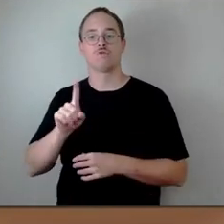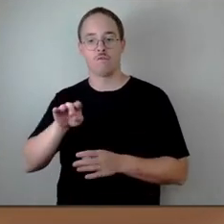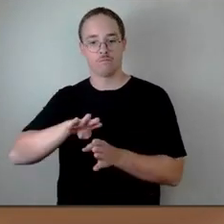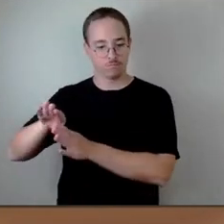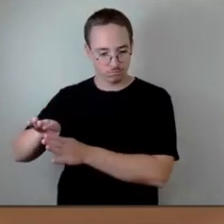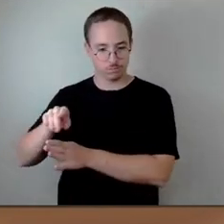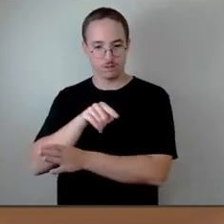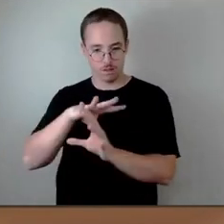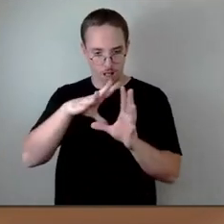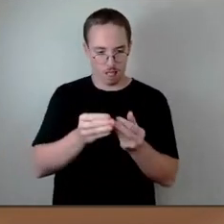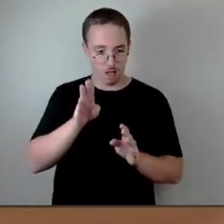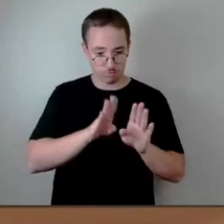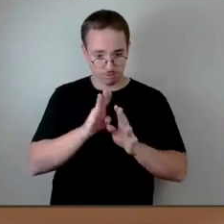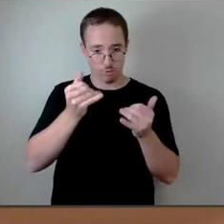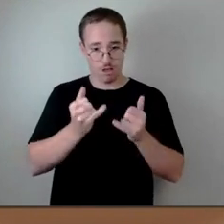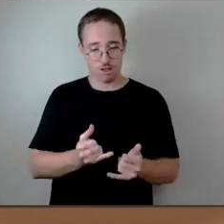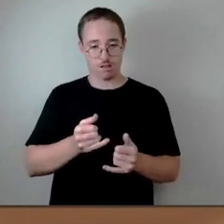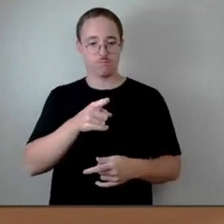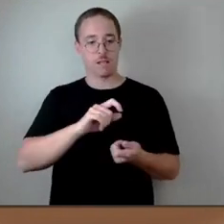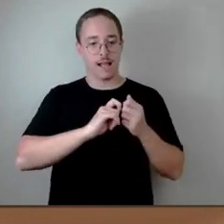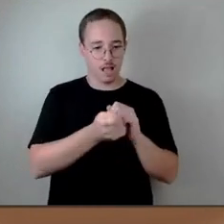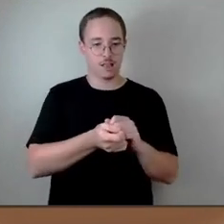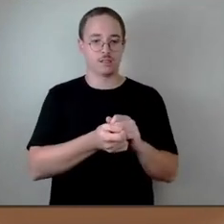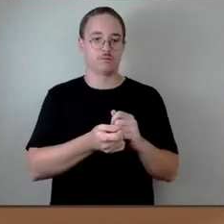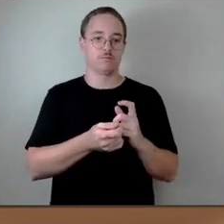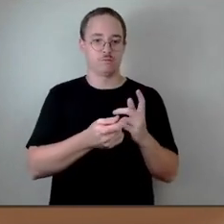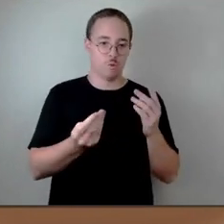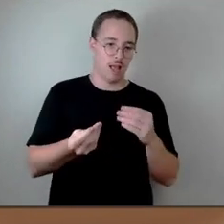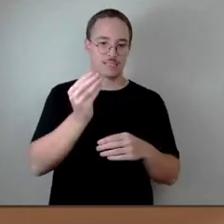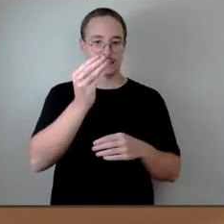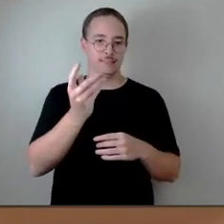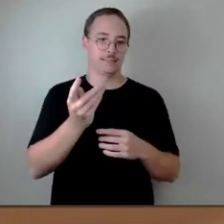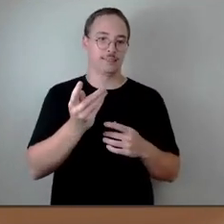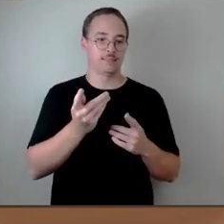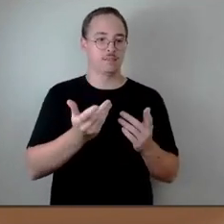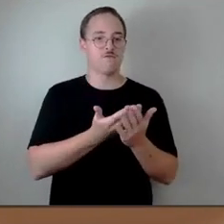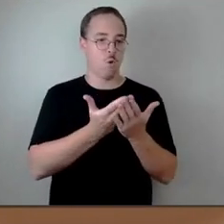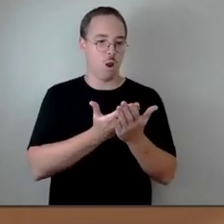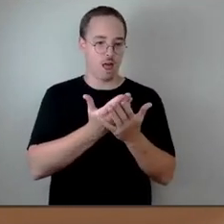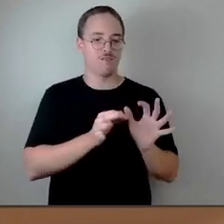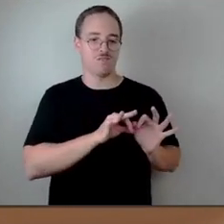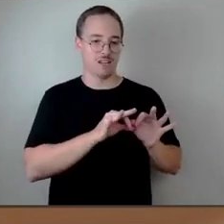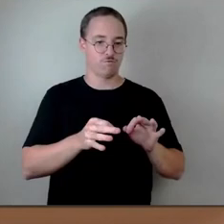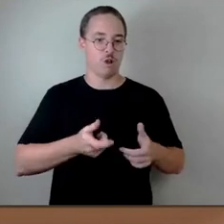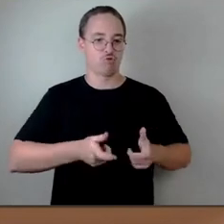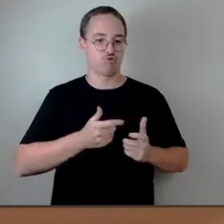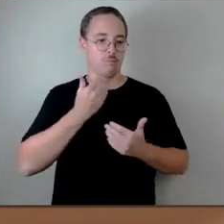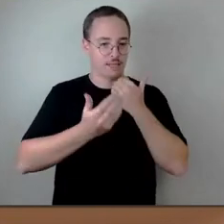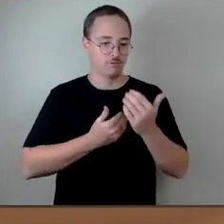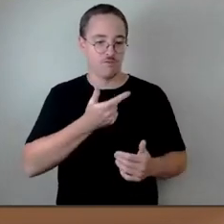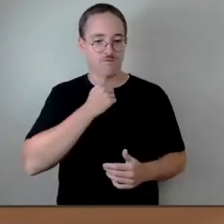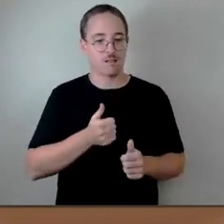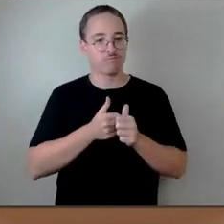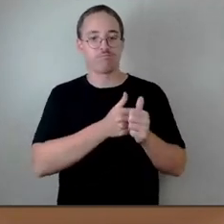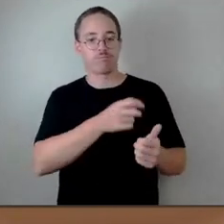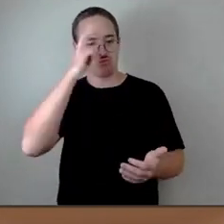Wer also dem geänderten und ergänzten Bericht zustimmen möchte, ohne